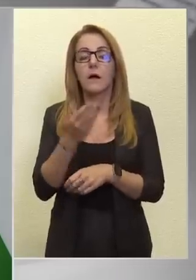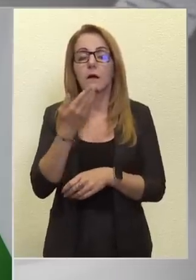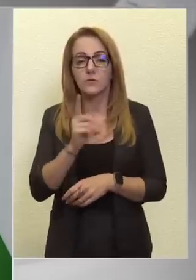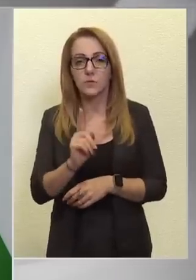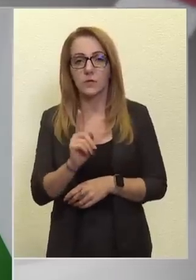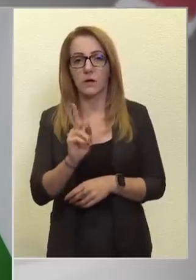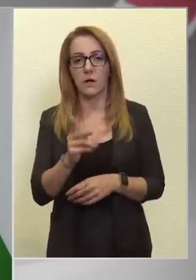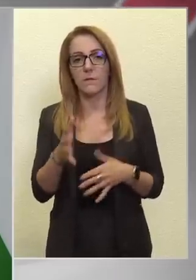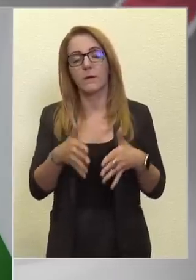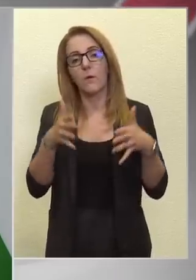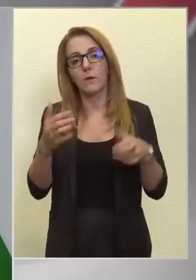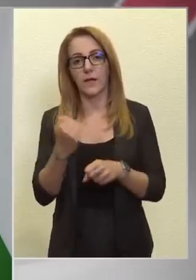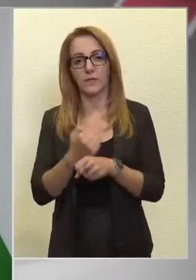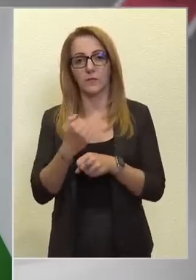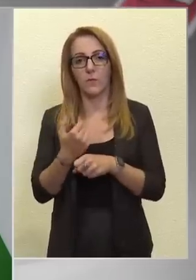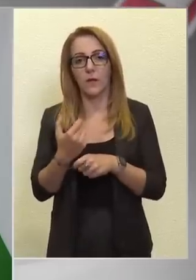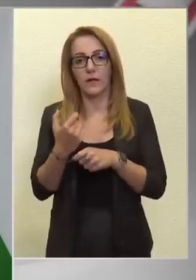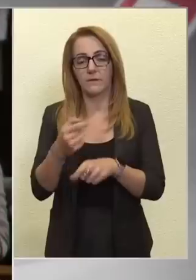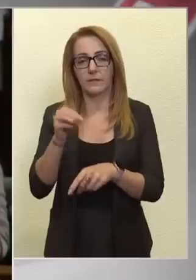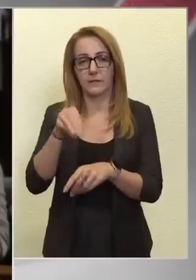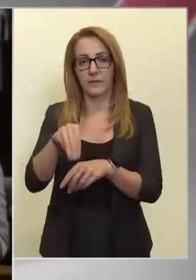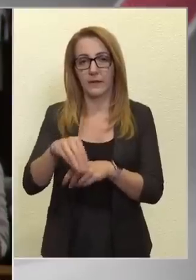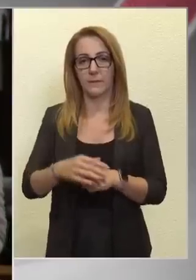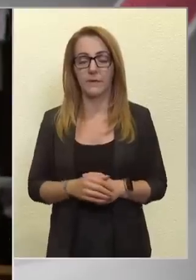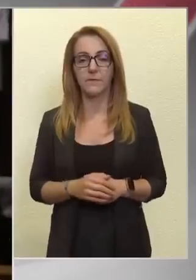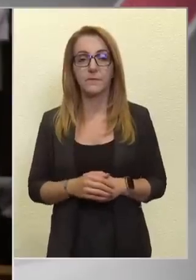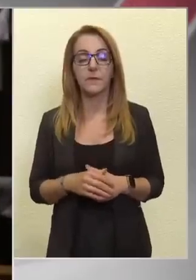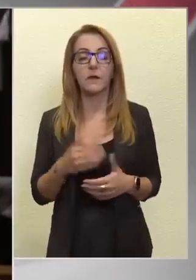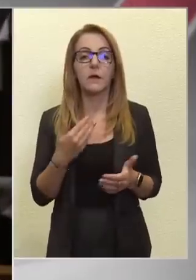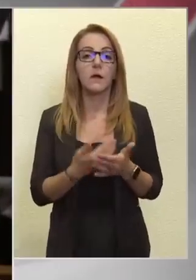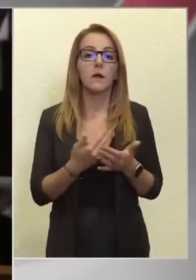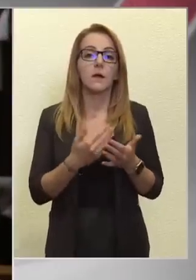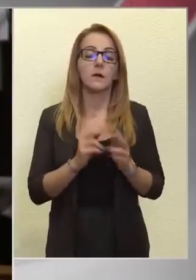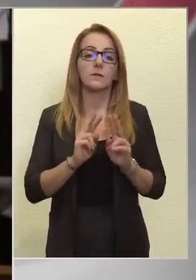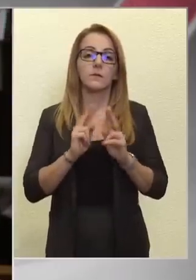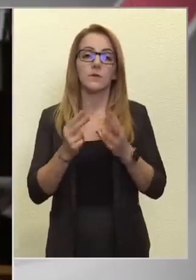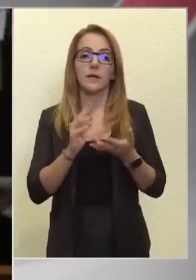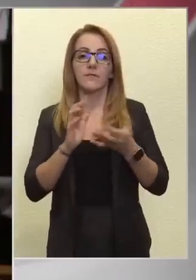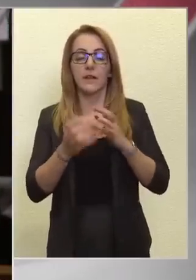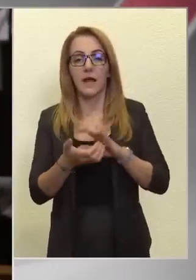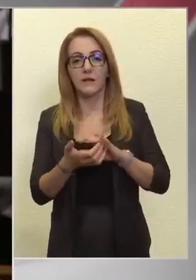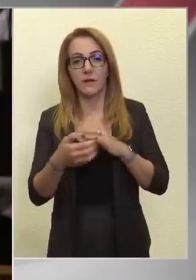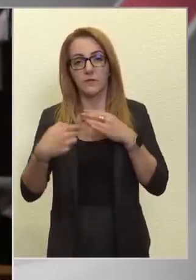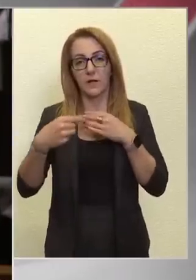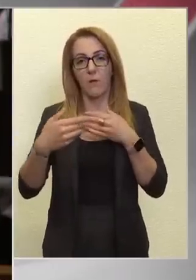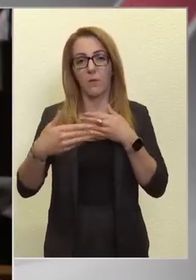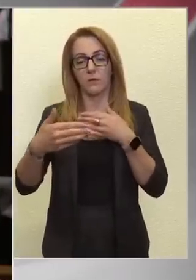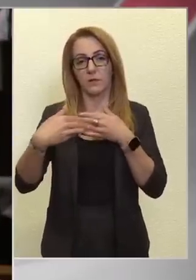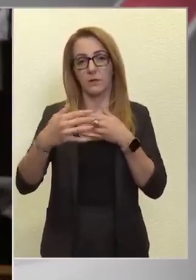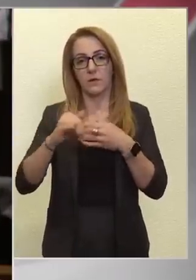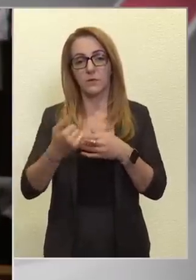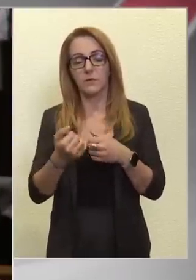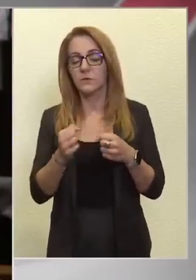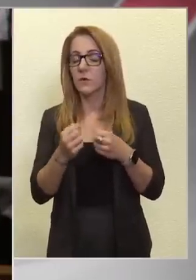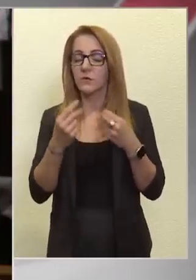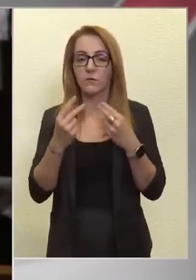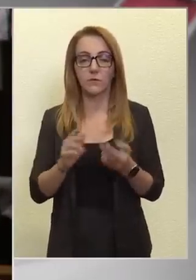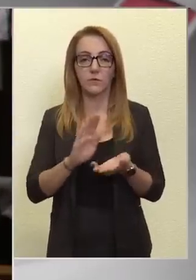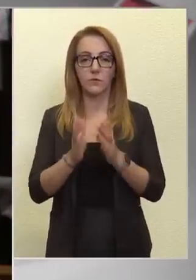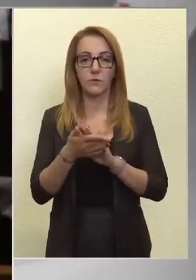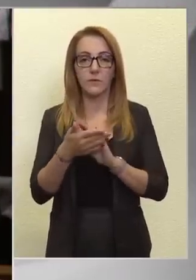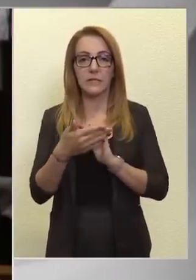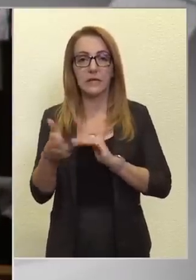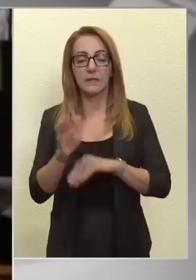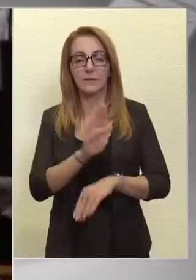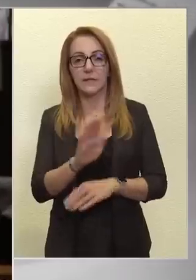amelyek óriási munkát fektettek ebbe. Gazdasági világválság ugye itt dörömből az ajtón, és nagyon fontos, hogy minden nemzetnek legyen